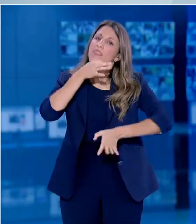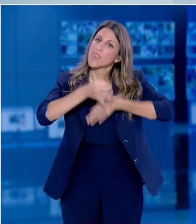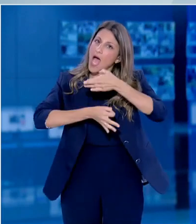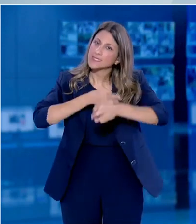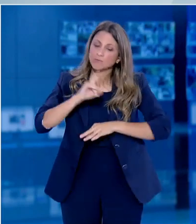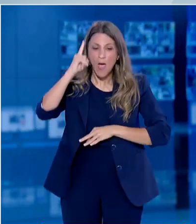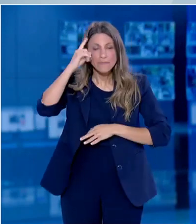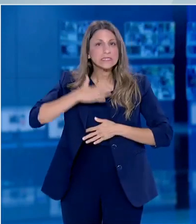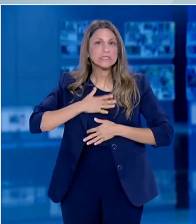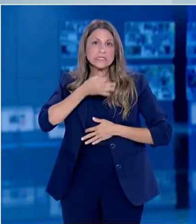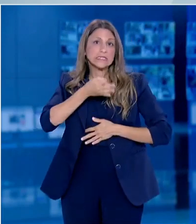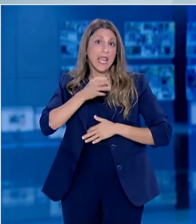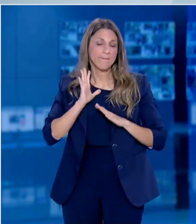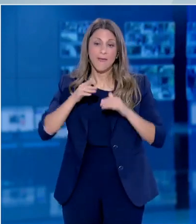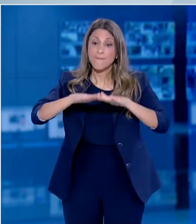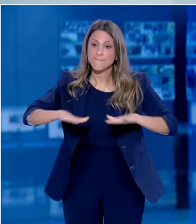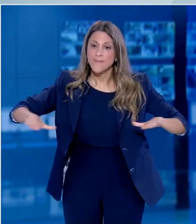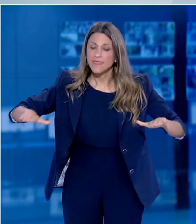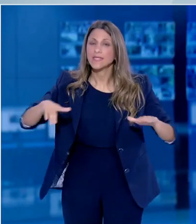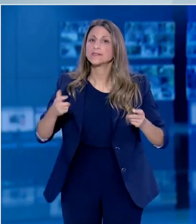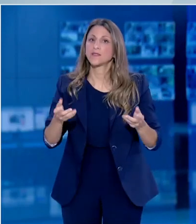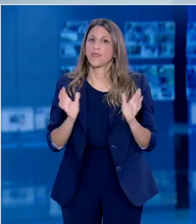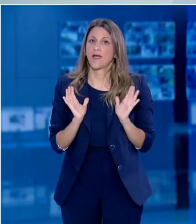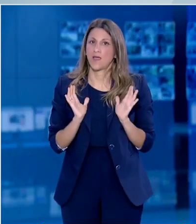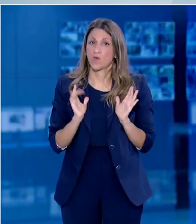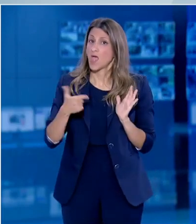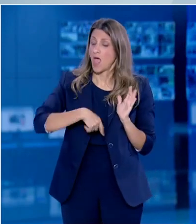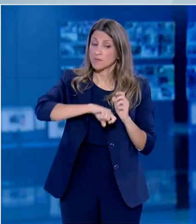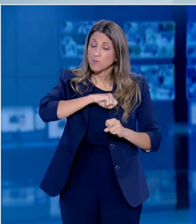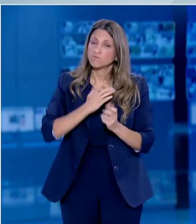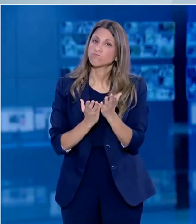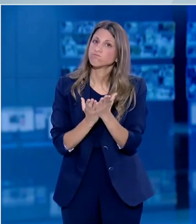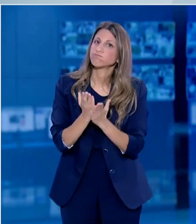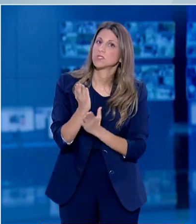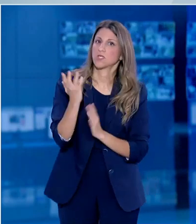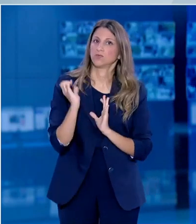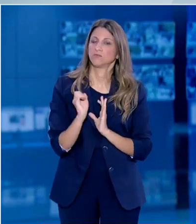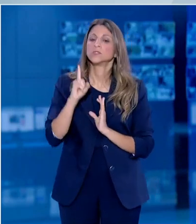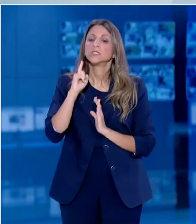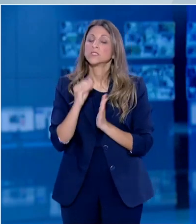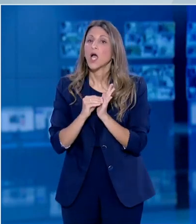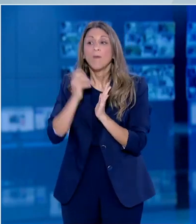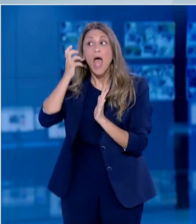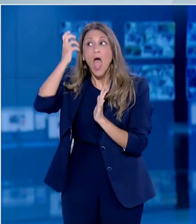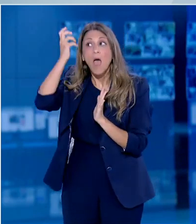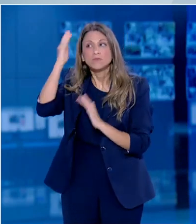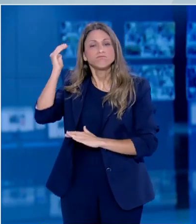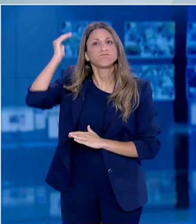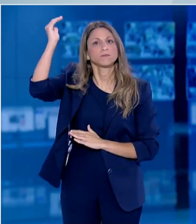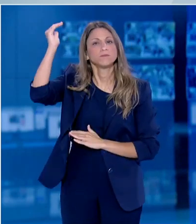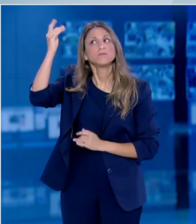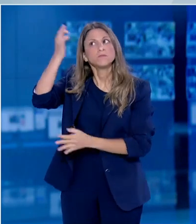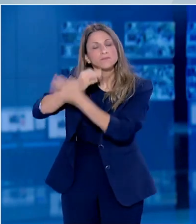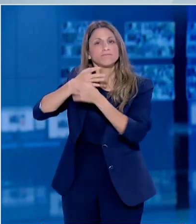για τα μικρά παιδιά προσπαθώντας να κρατήσω μια ακριβοδίκαιη και κατά το δυνατόν ορθή επιστημονική στάση μέσα σε κάποιες